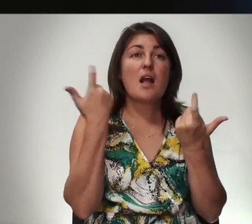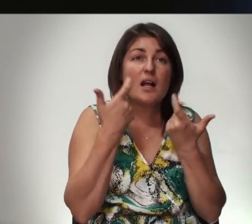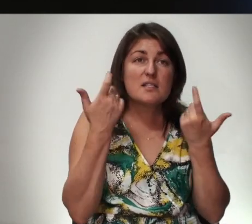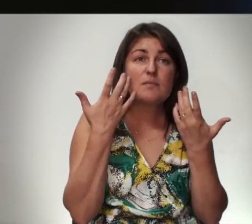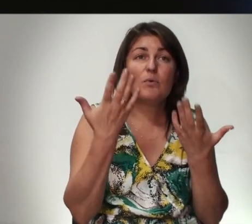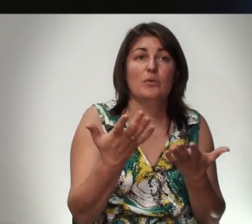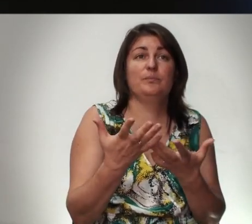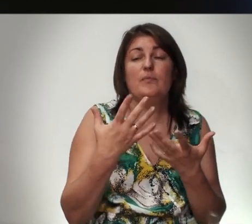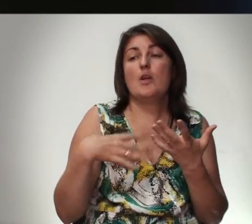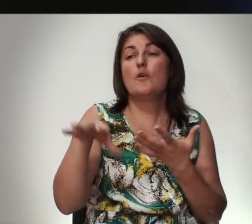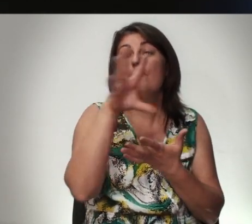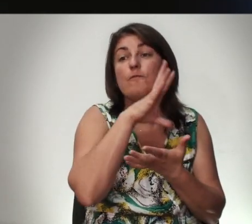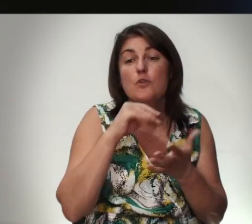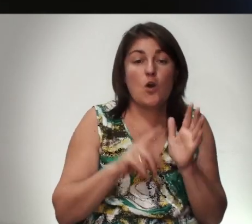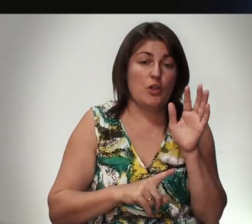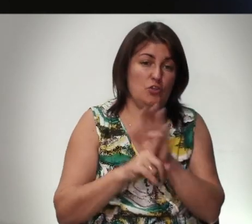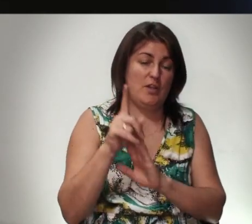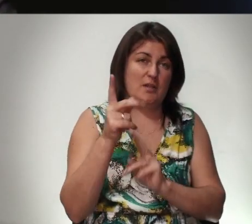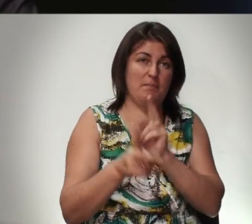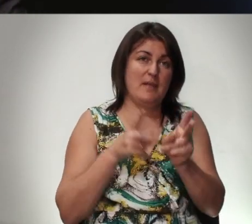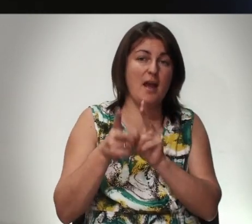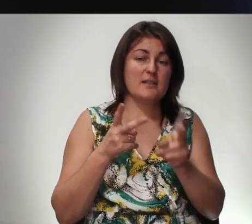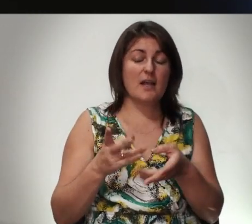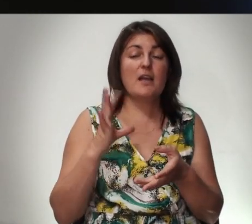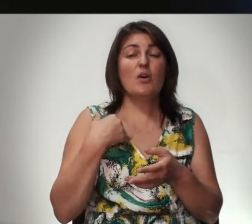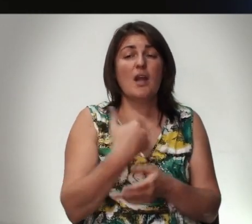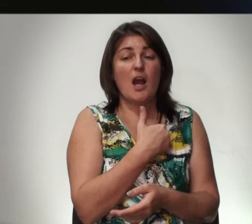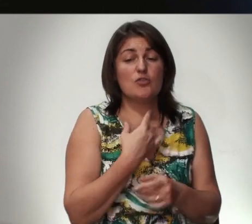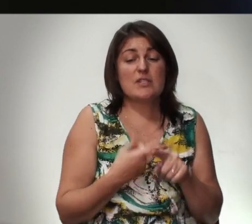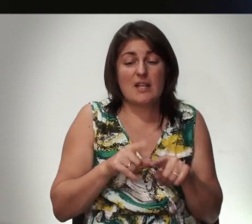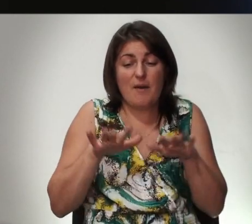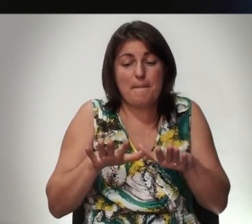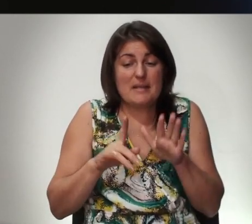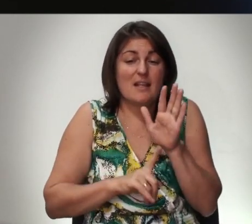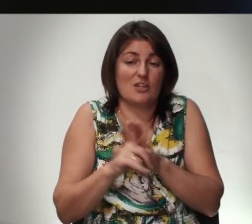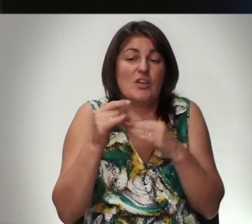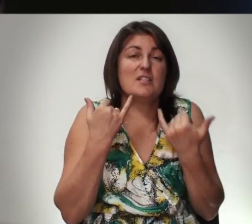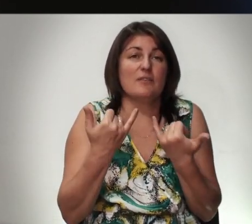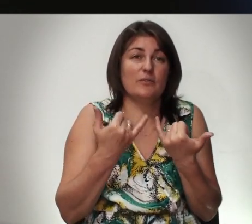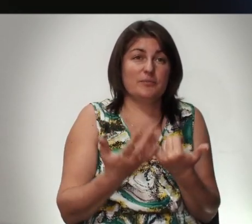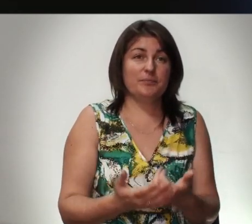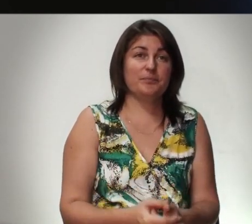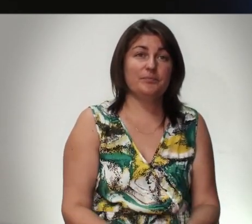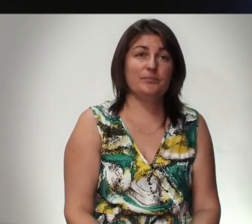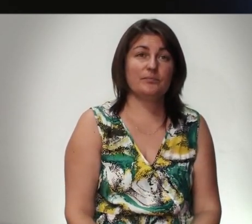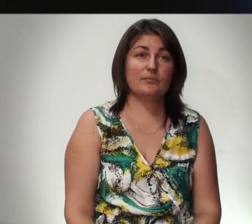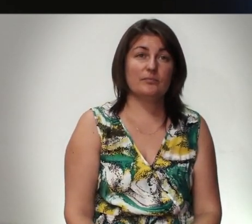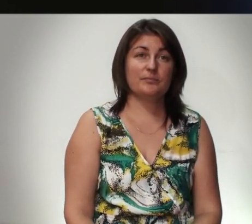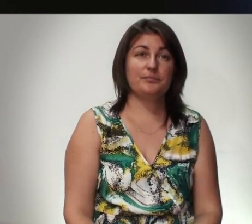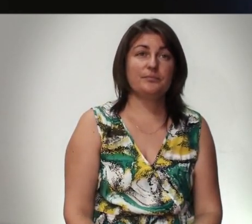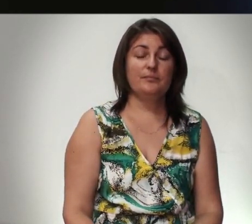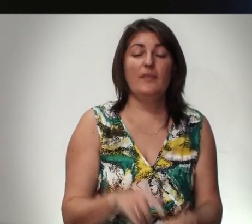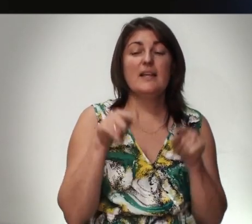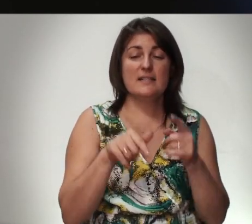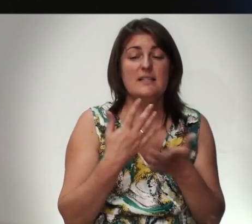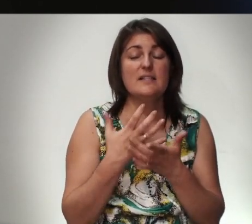Все начинает Меняться И вот Я хочу с этого места Начать сегодня И